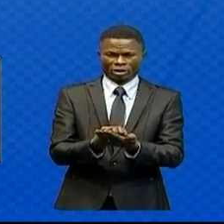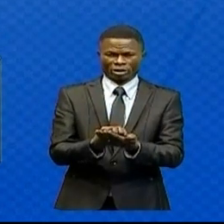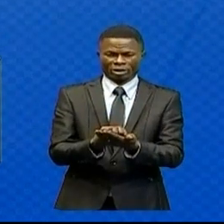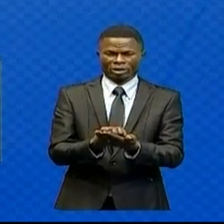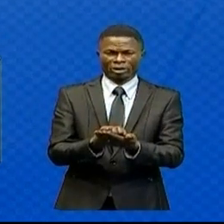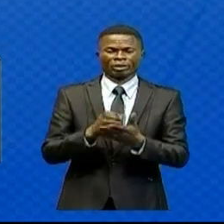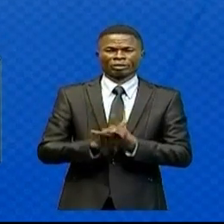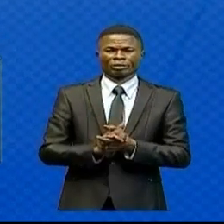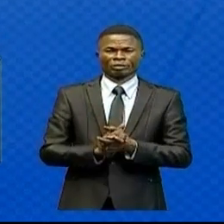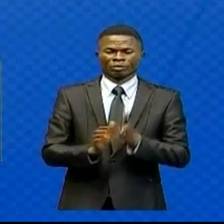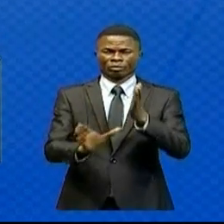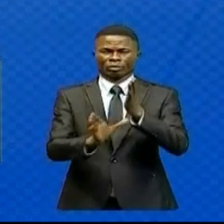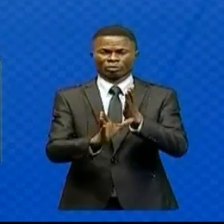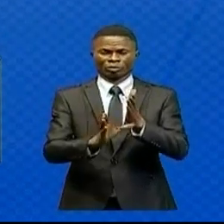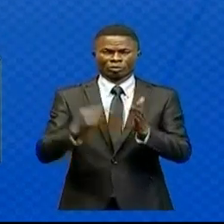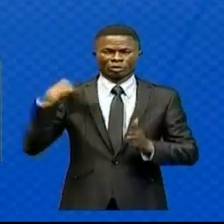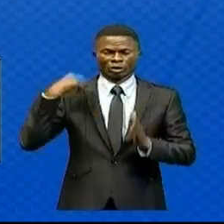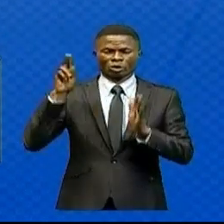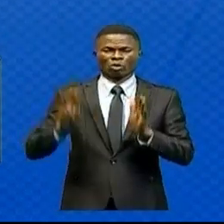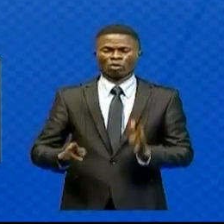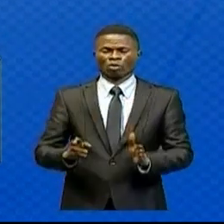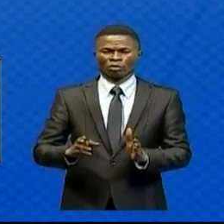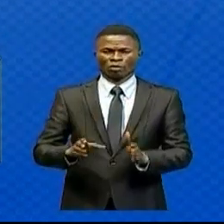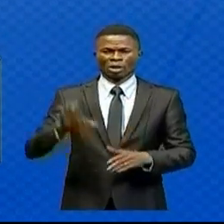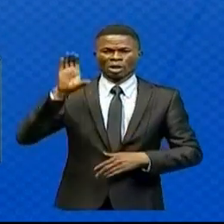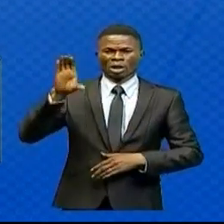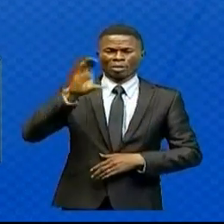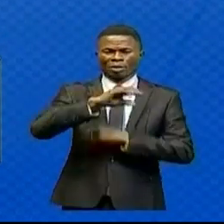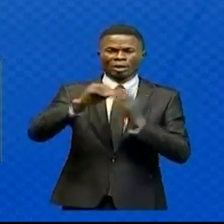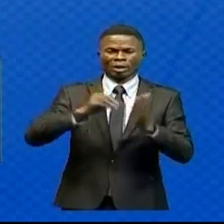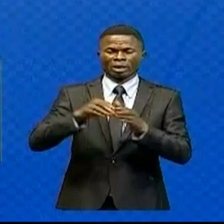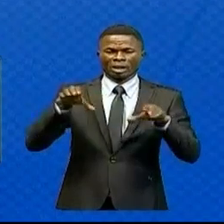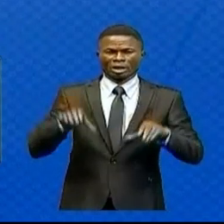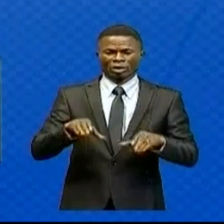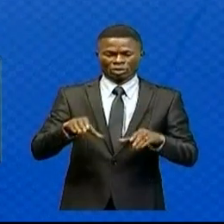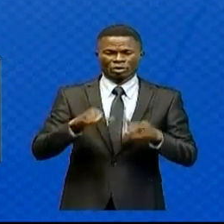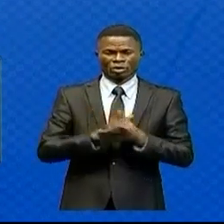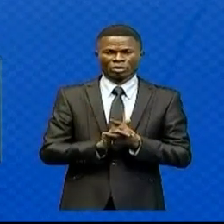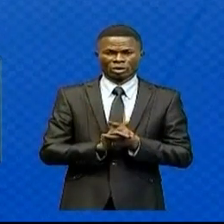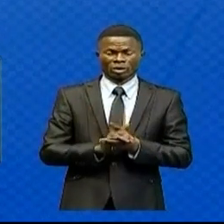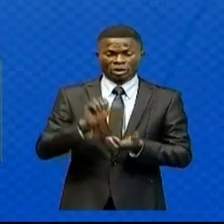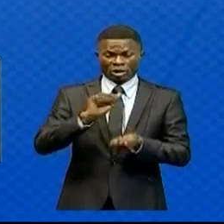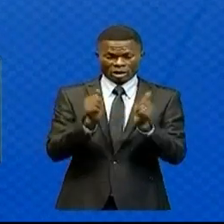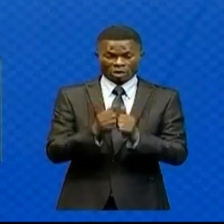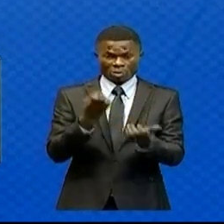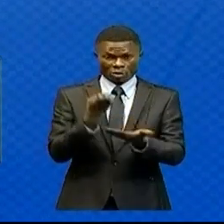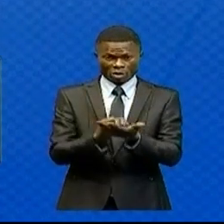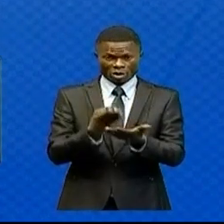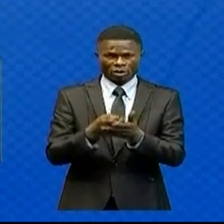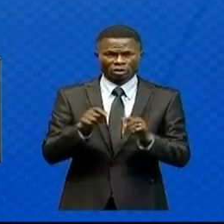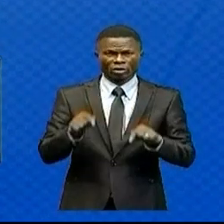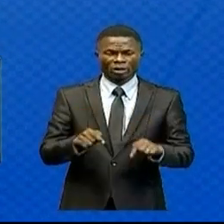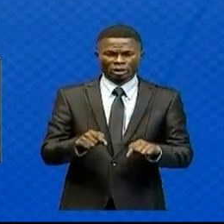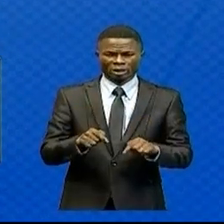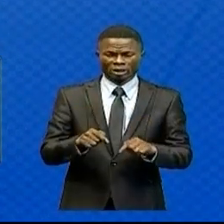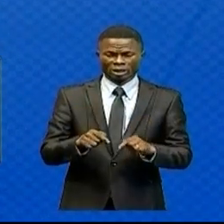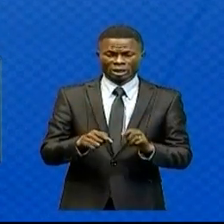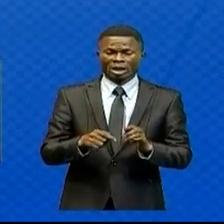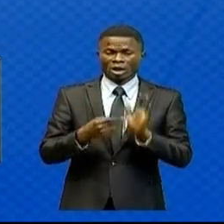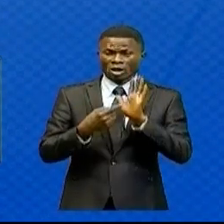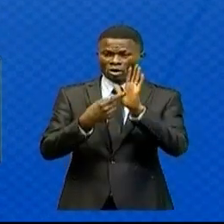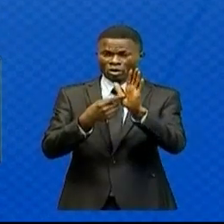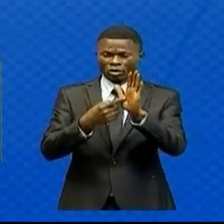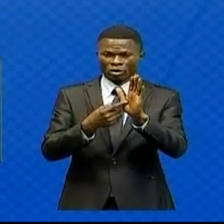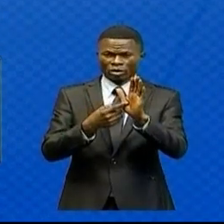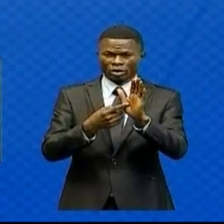Le vice-gouvernant de la Banque centrale du Congo a indiqué que la conjoncture économique reste marquée par un